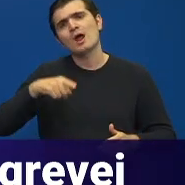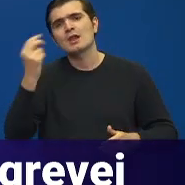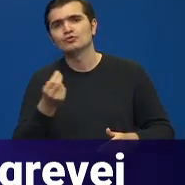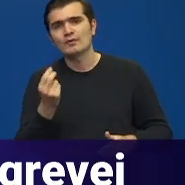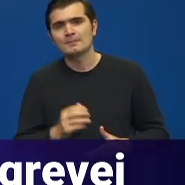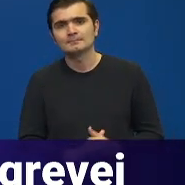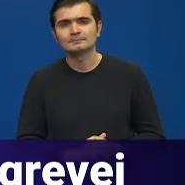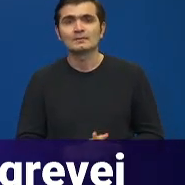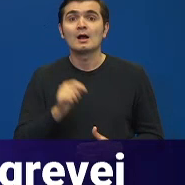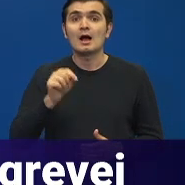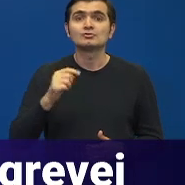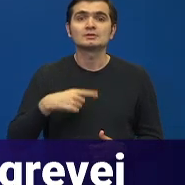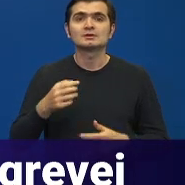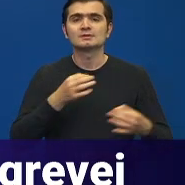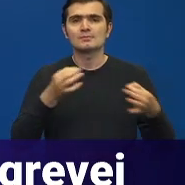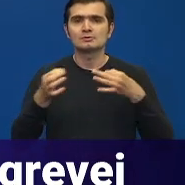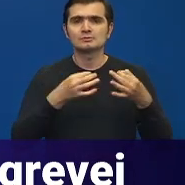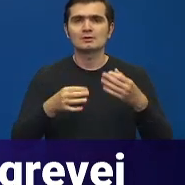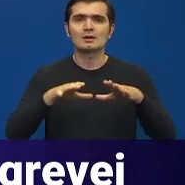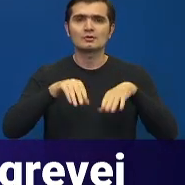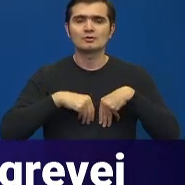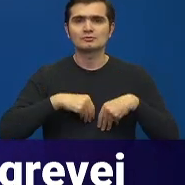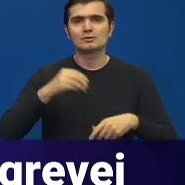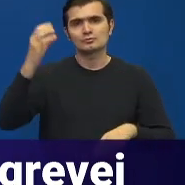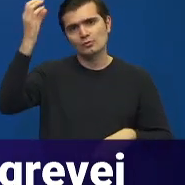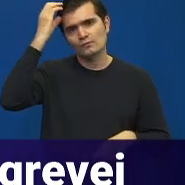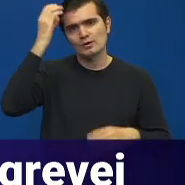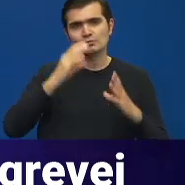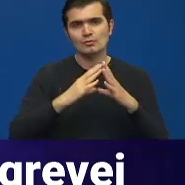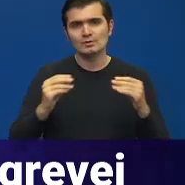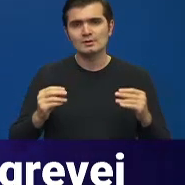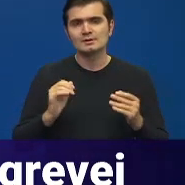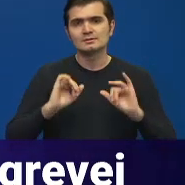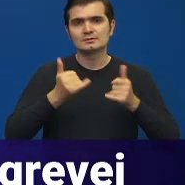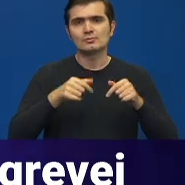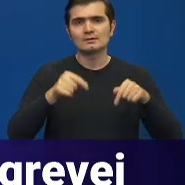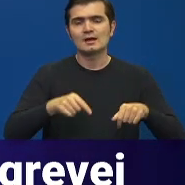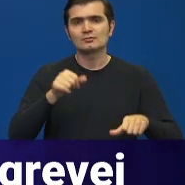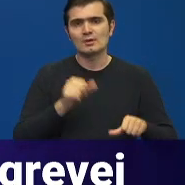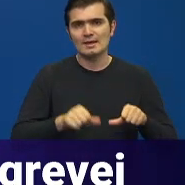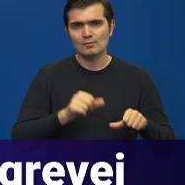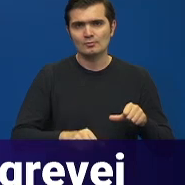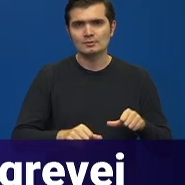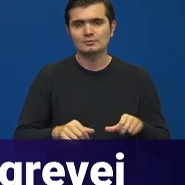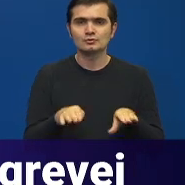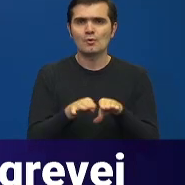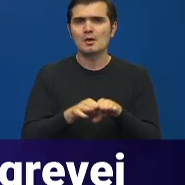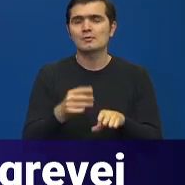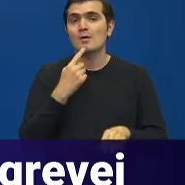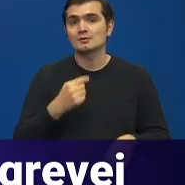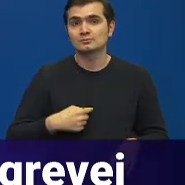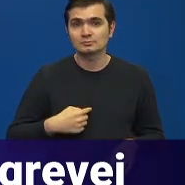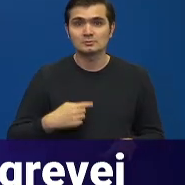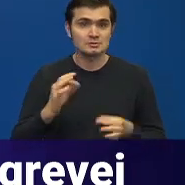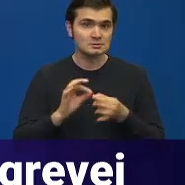Aceasta este măsura asumată de către Guvernul României în contextul socioeconomic actual. Și atunci, revin la întrebarea colegului meu, nu